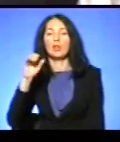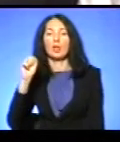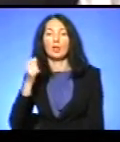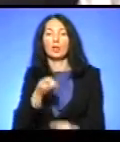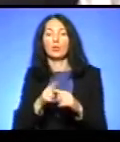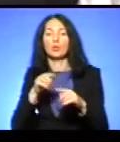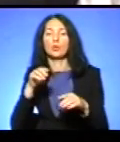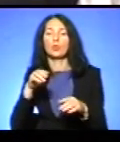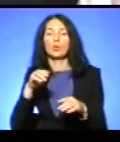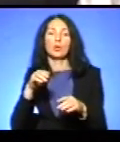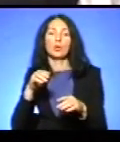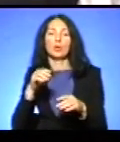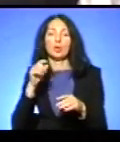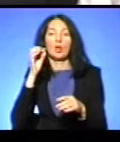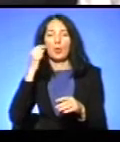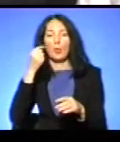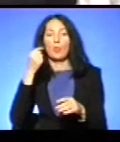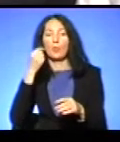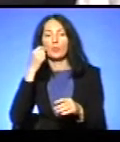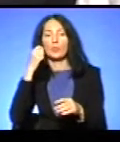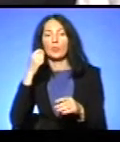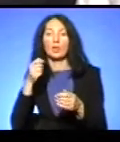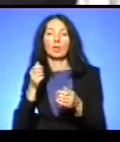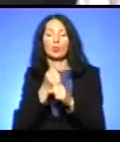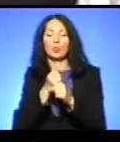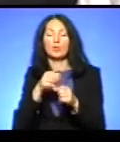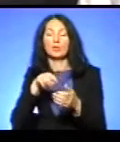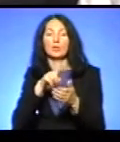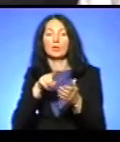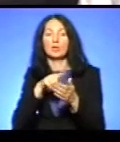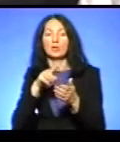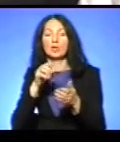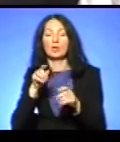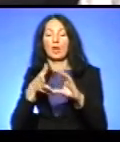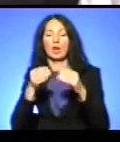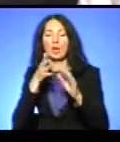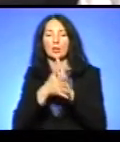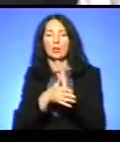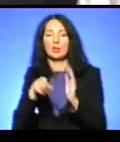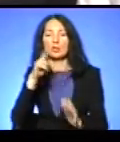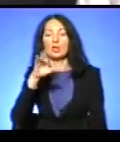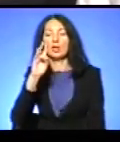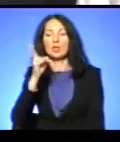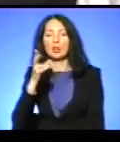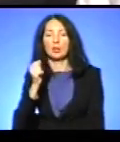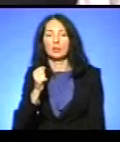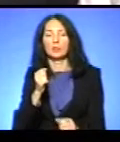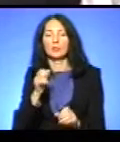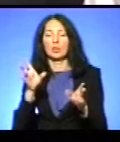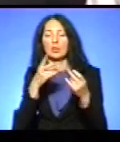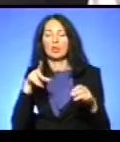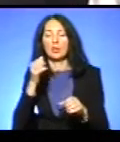лабораторію, не потрібно здавати кров, вдома посидів, зробив на роботі, в машині, спаковив в конверт і відправив нам.